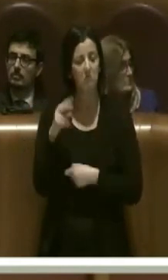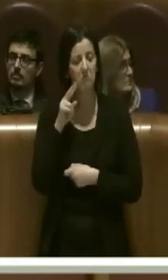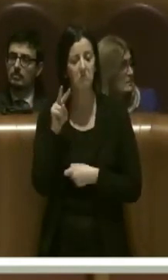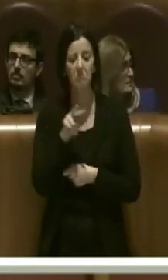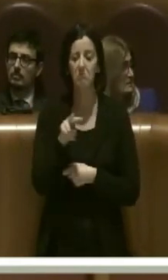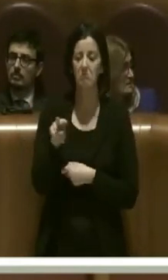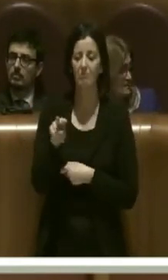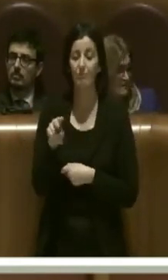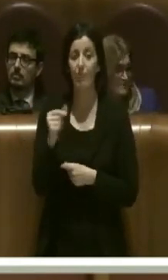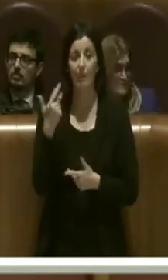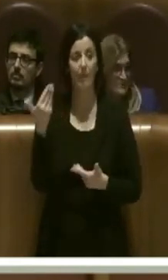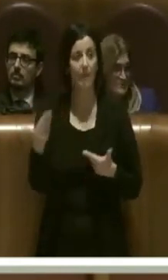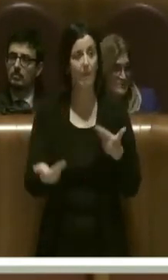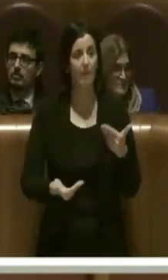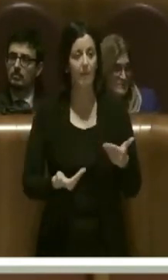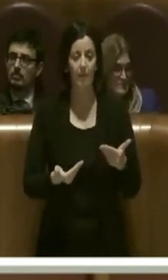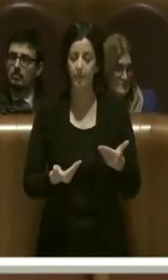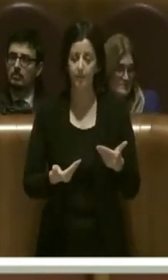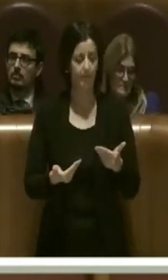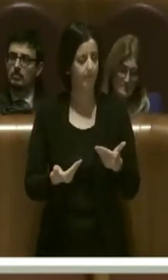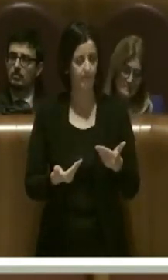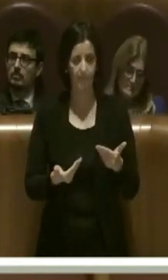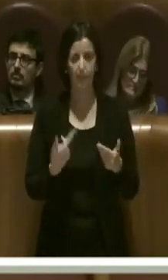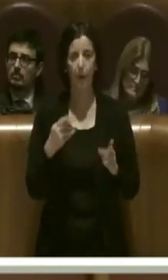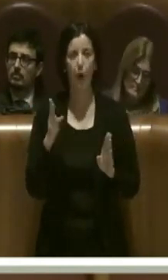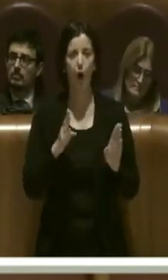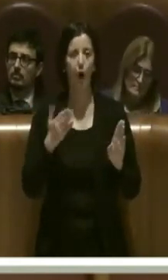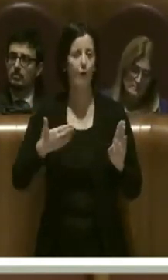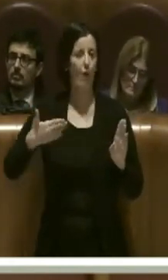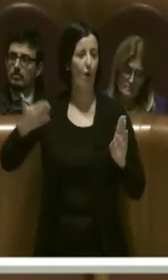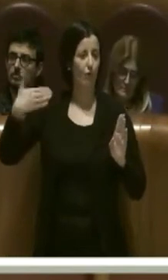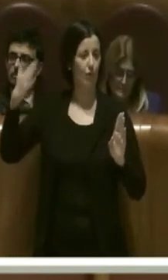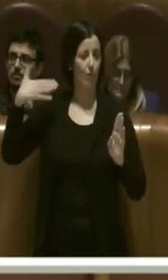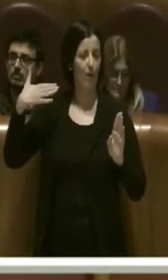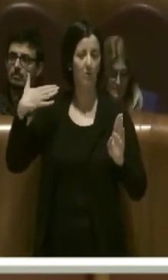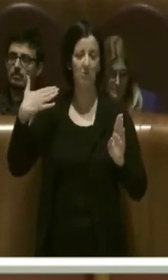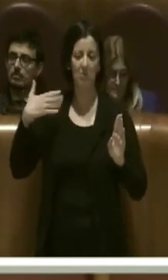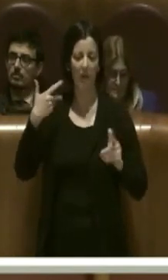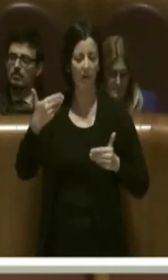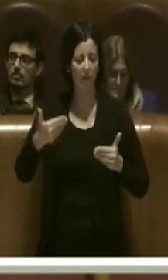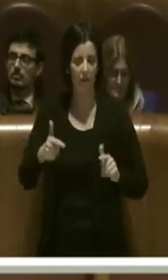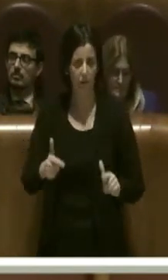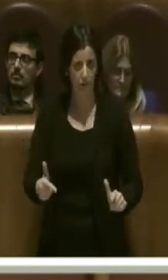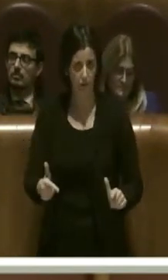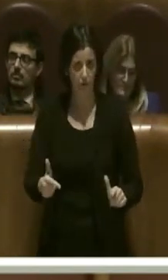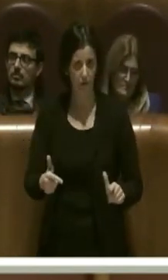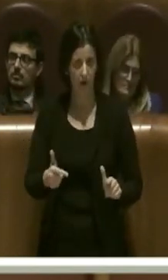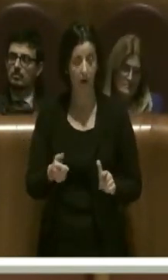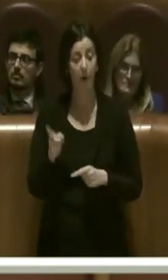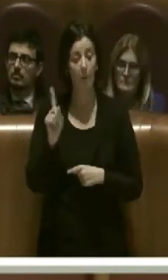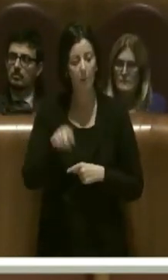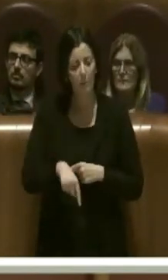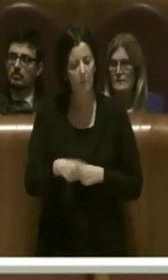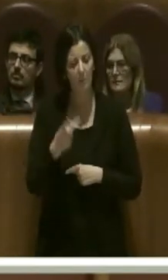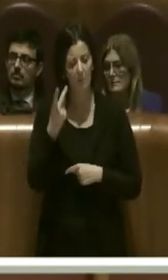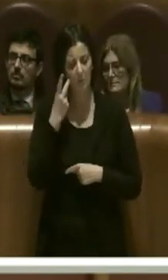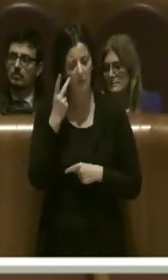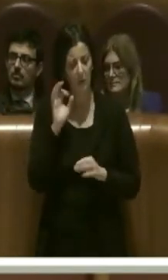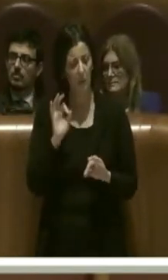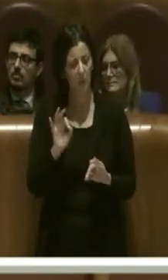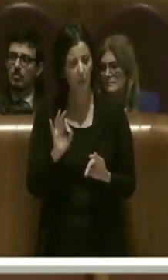evoluzioni in confronto a quello che era stato fatto nella vecchia consigliatura. Devo dire che c'è stata anche una restrizione